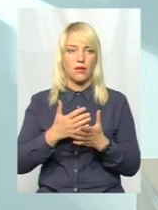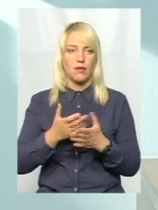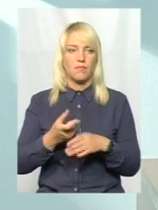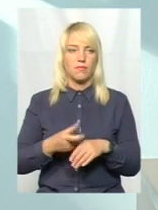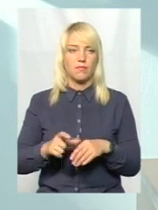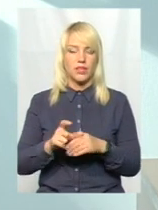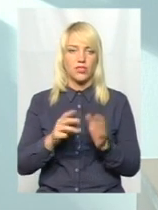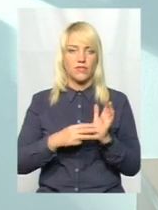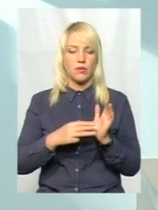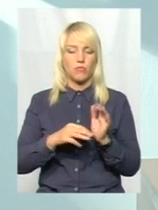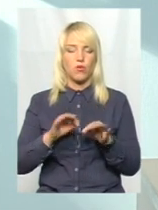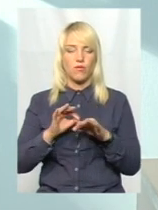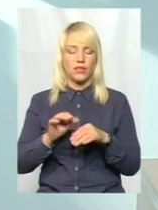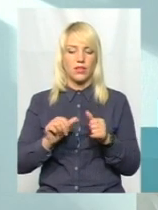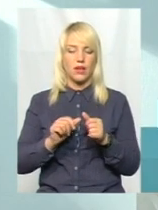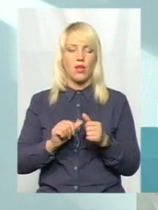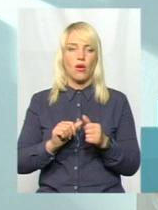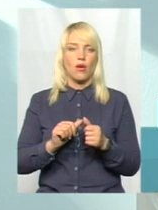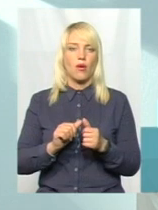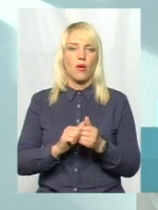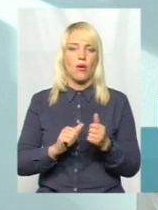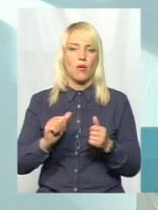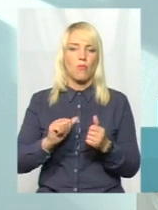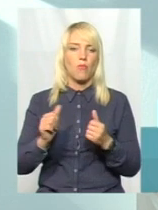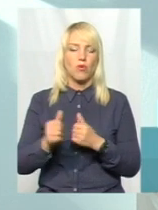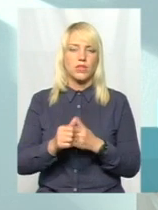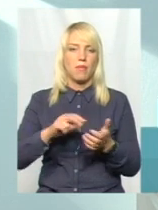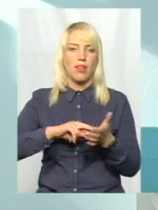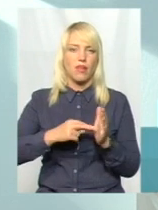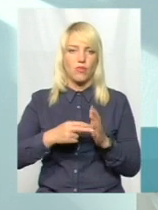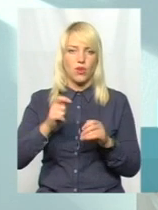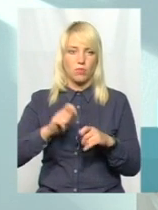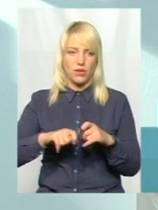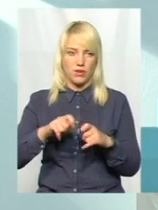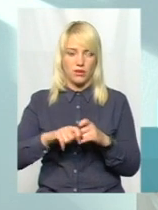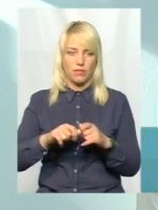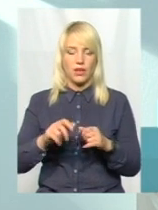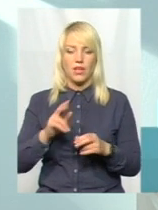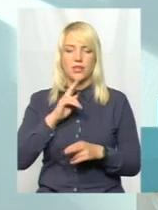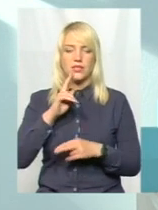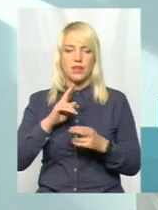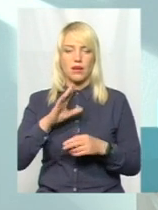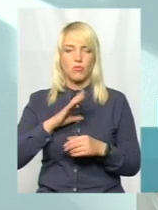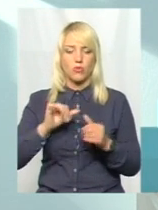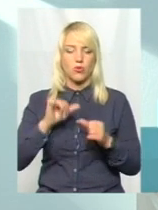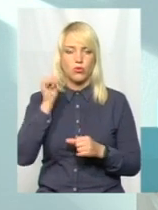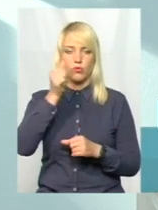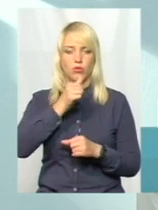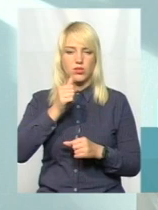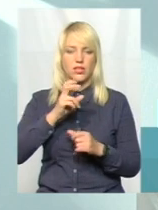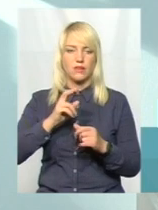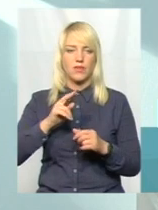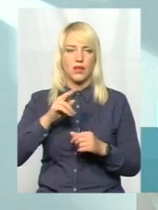проведено позапланових перевірок. Що стосується скарг, їх небагато. Минулому році була скарга по закладу громадського